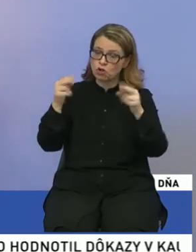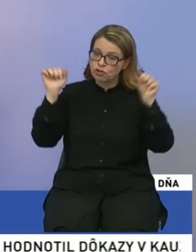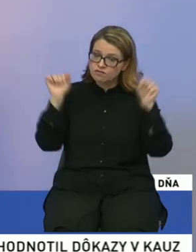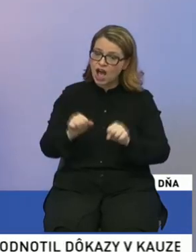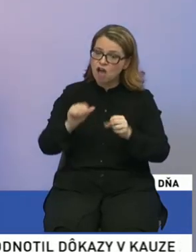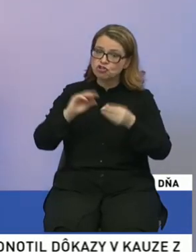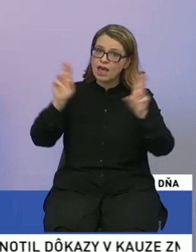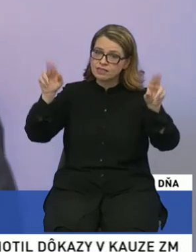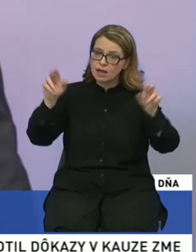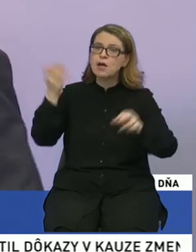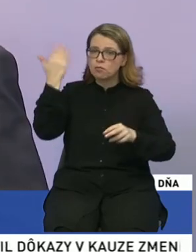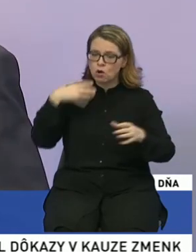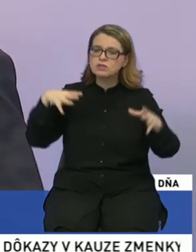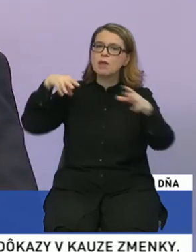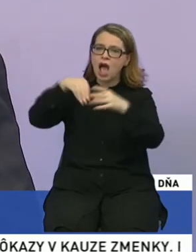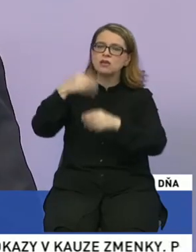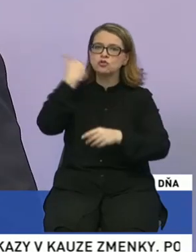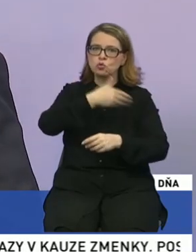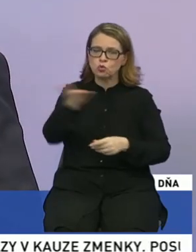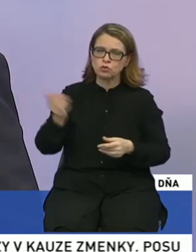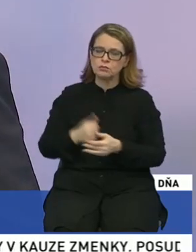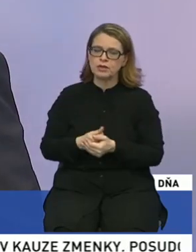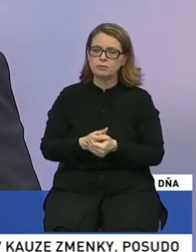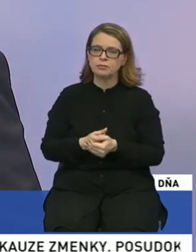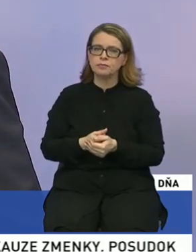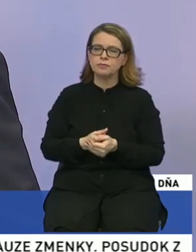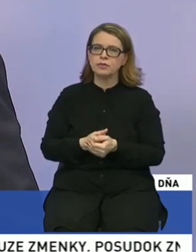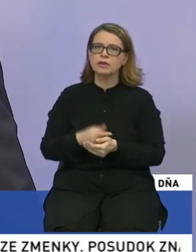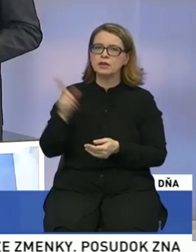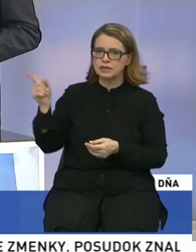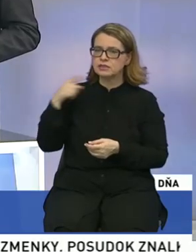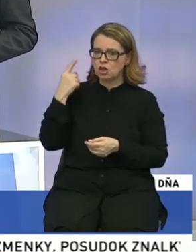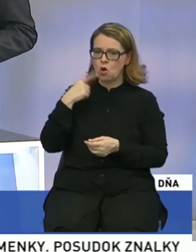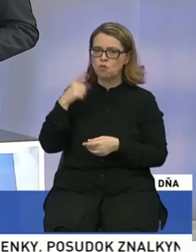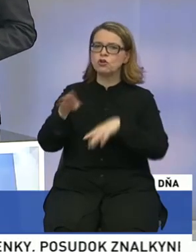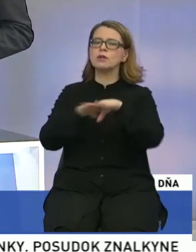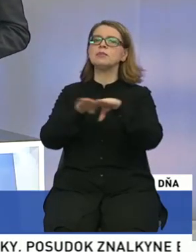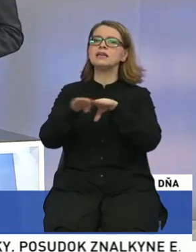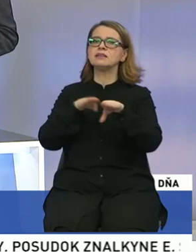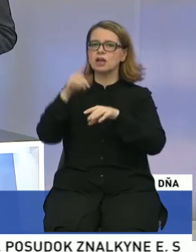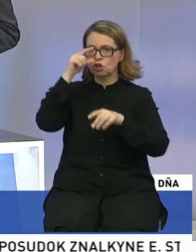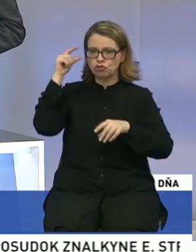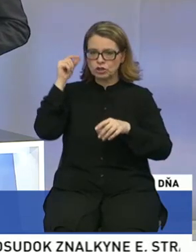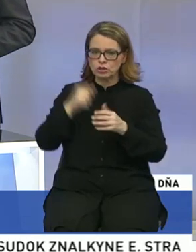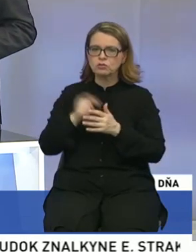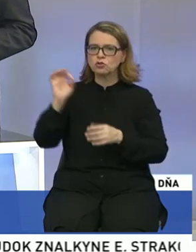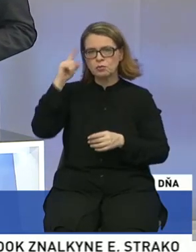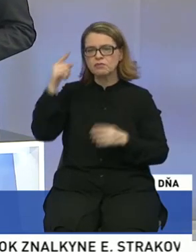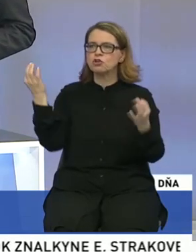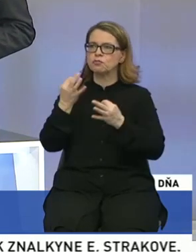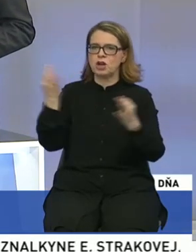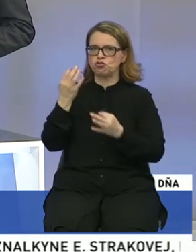boli sme aj s ľuďmi. No, keď už si spomenul ministerku Žitňansku, tak dobre vie, že prečo odišla.